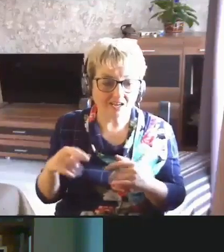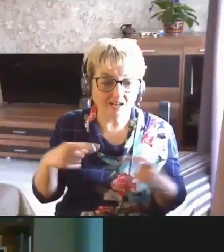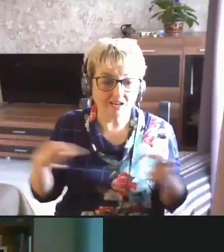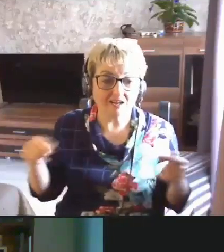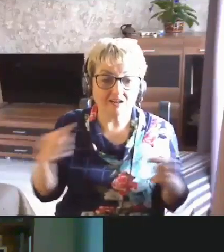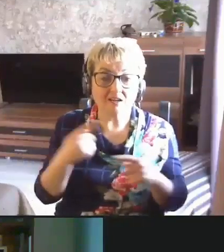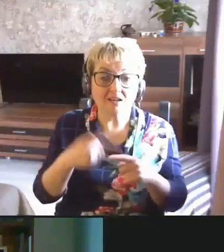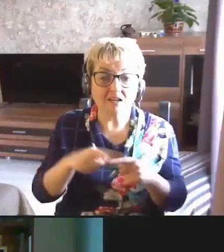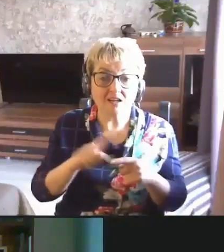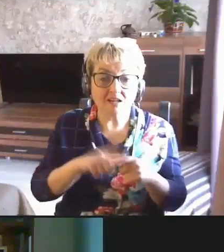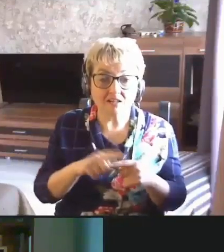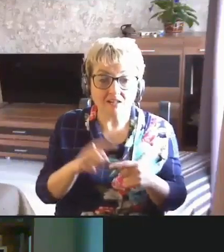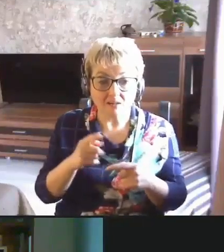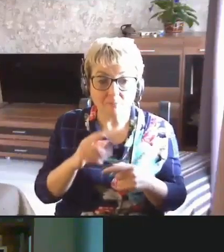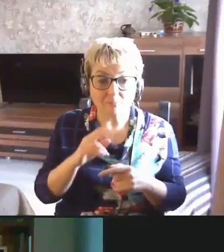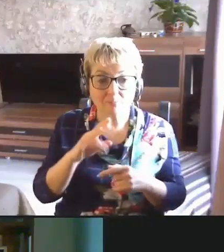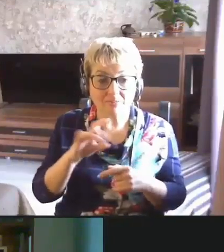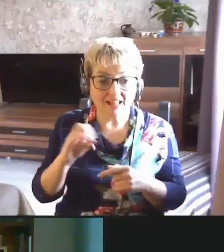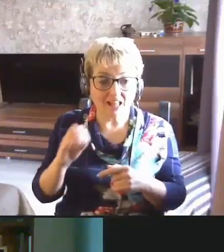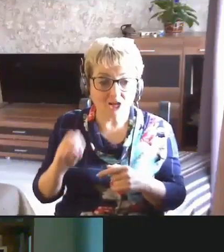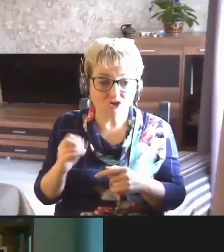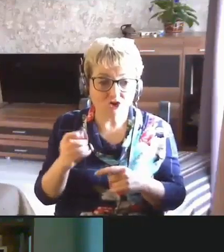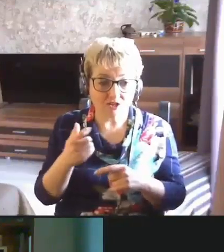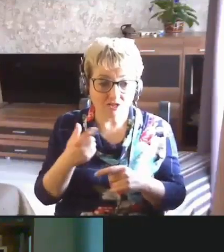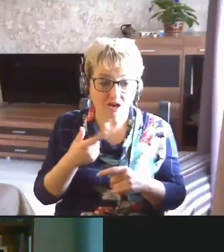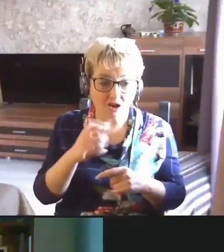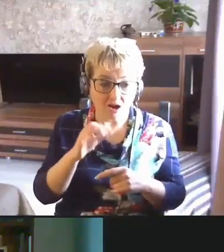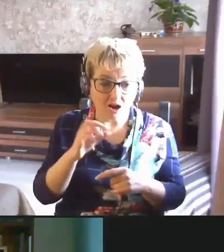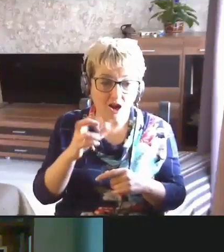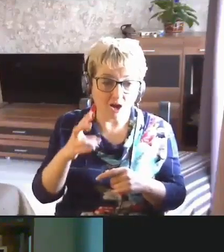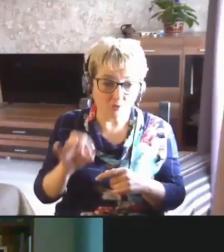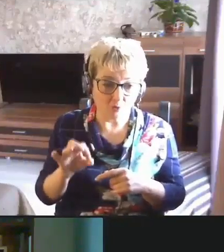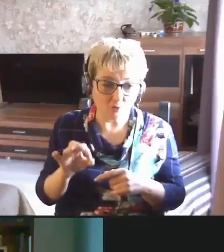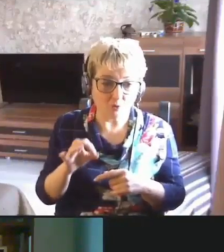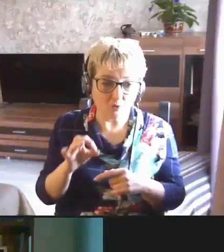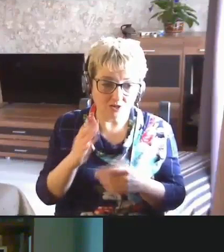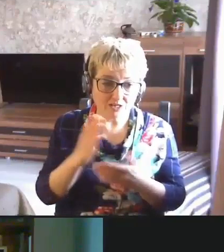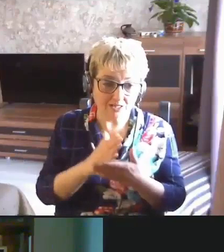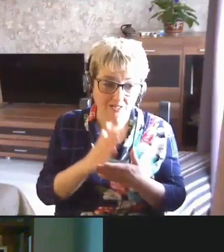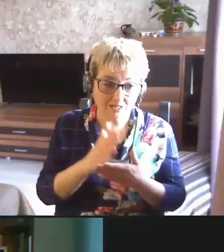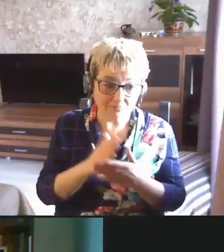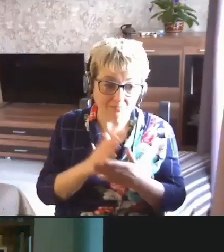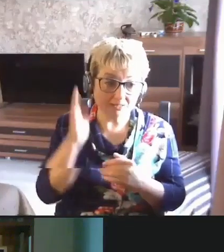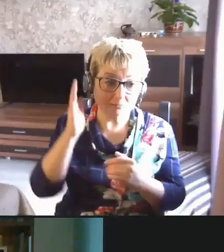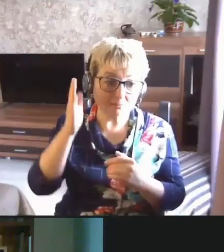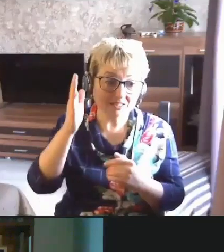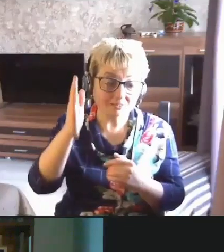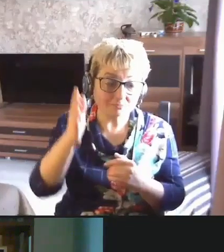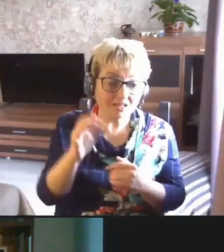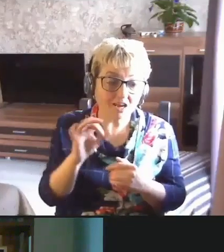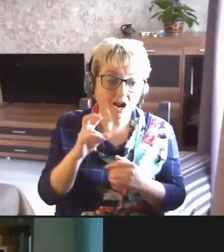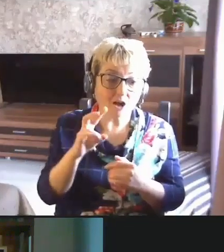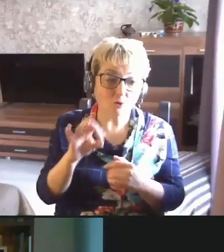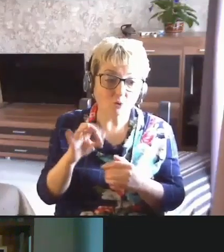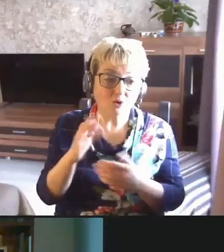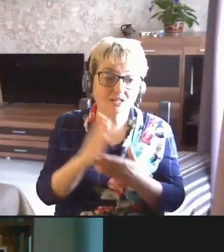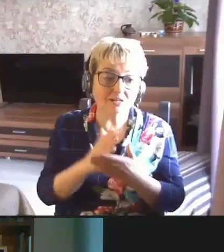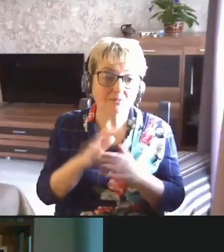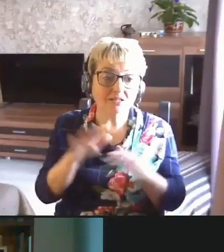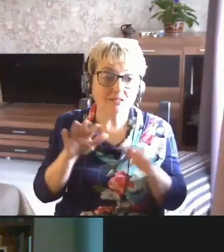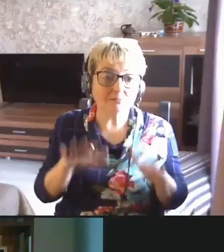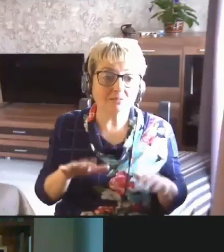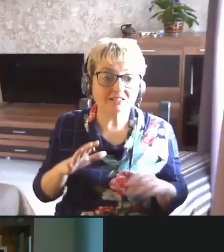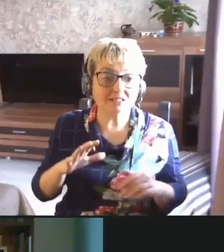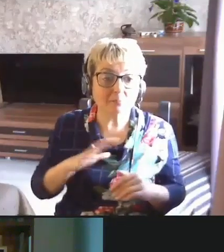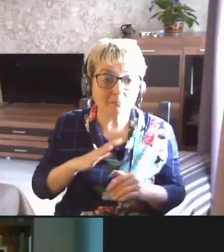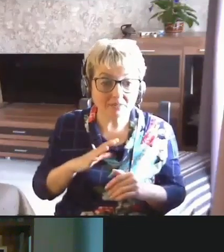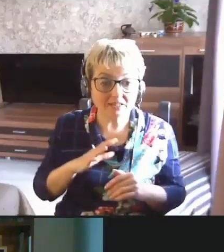Это приложение он он имеет перспективы, оно имеет место быть, и